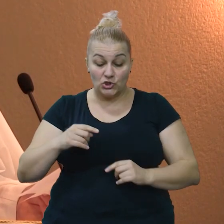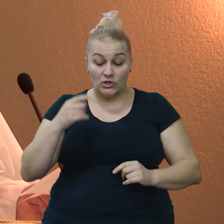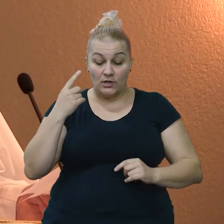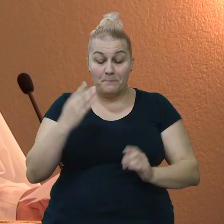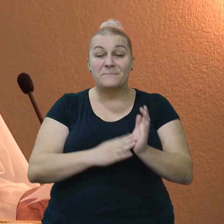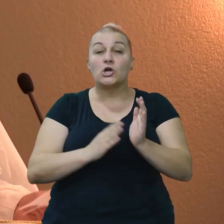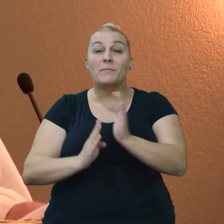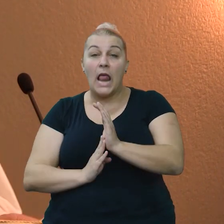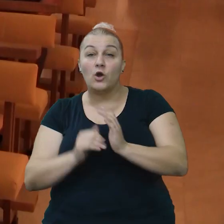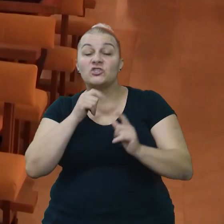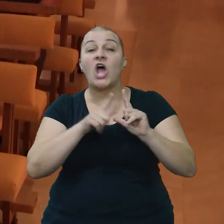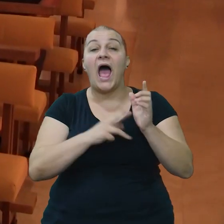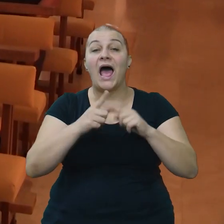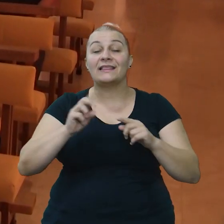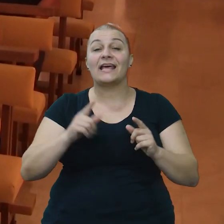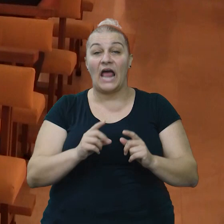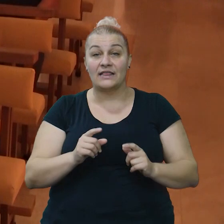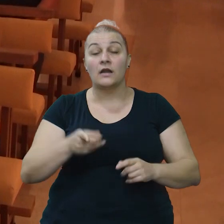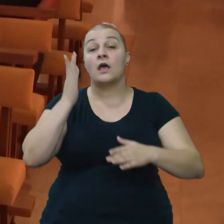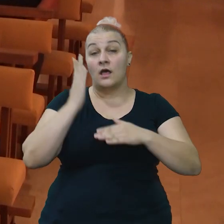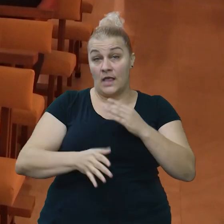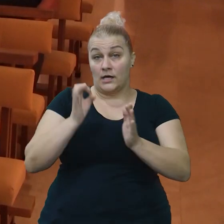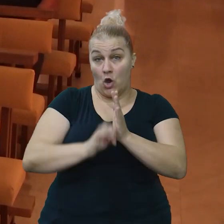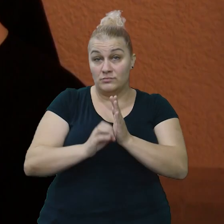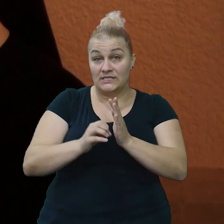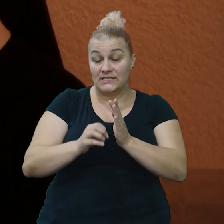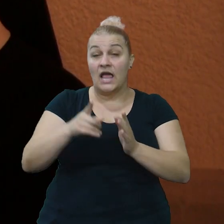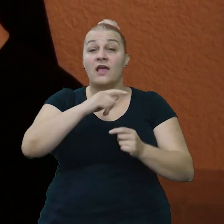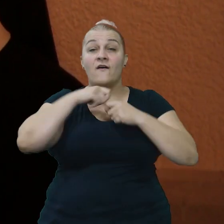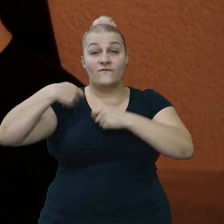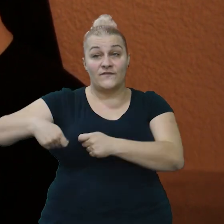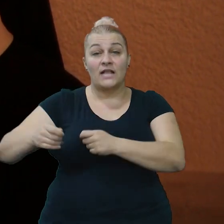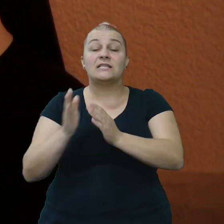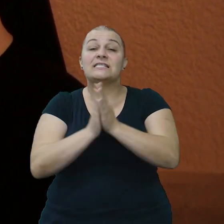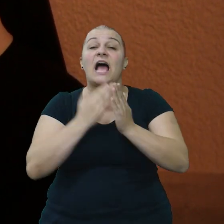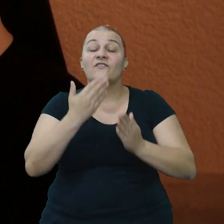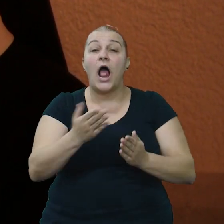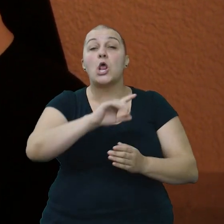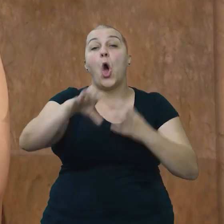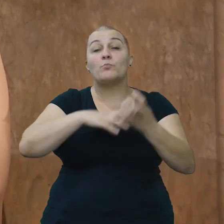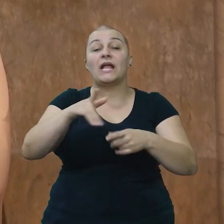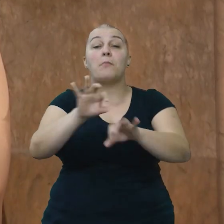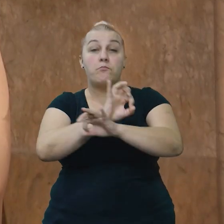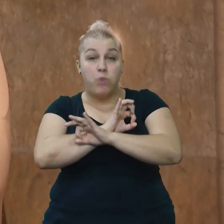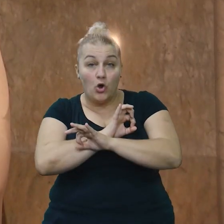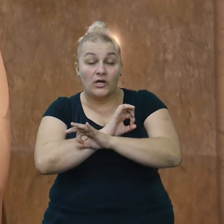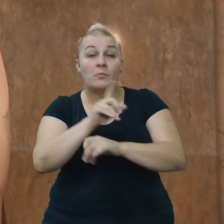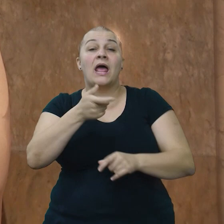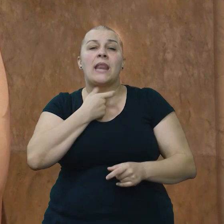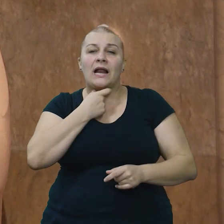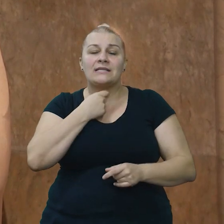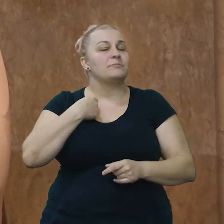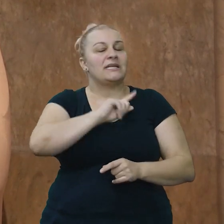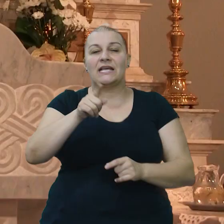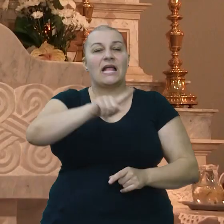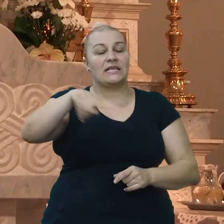i Ante Radana. Na kraju sveta mi se nadahnutim govorom Franevene posebno zahvali obiteljima poginulih vitezova naglasiši kako ih nikad